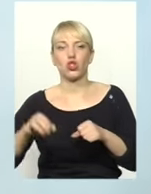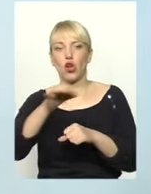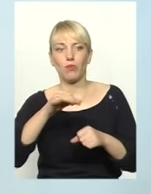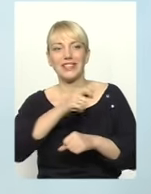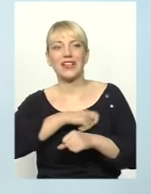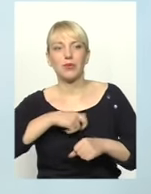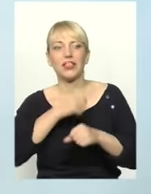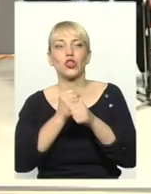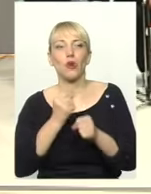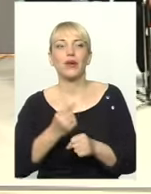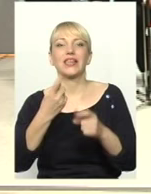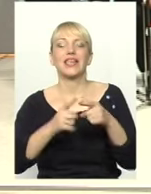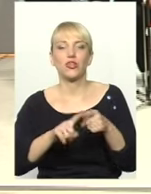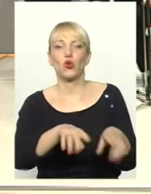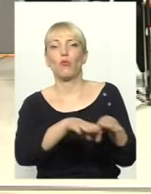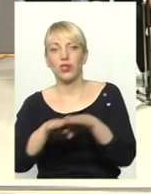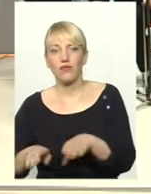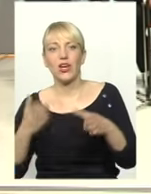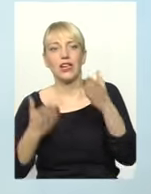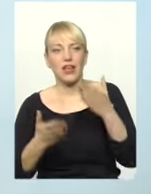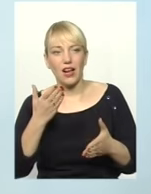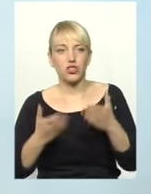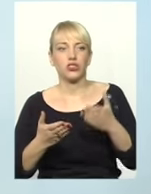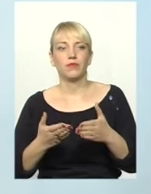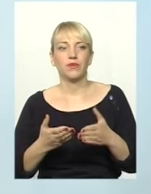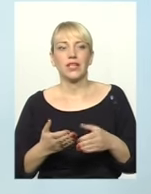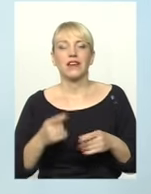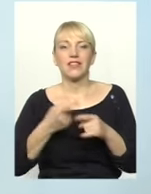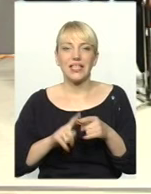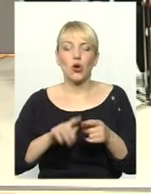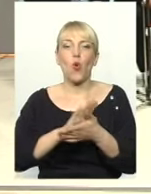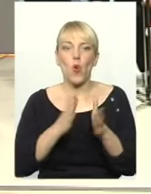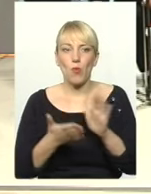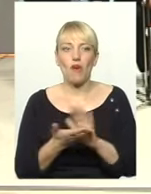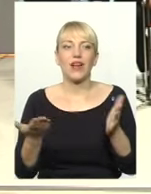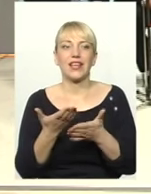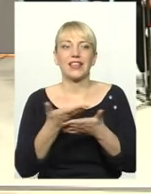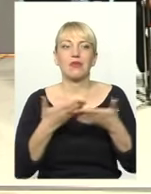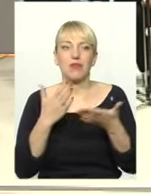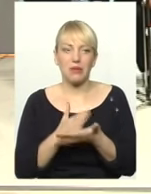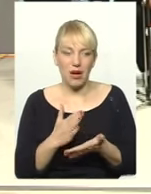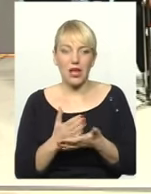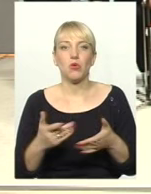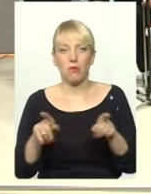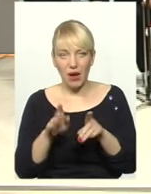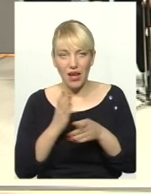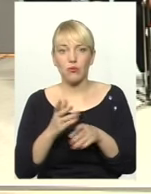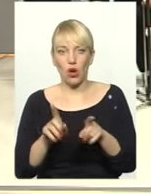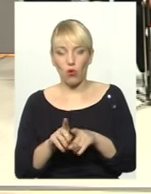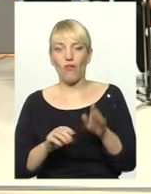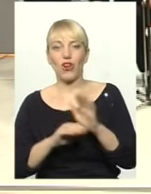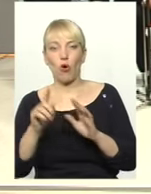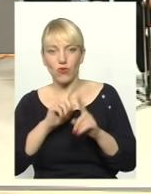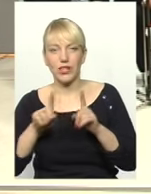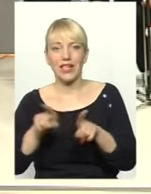депутати зробити на цьому рівні, якщо ми в тих умовах, які ми маємо. Маємо таку Верховну Раду, маємо такий